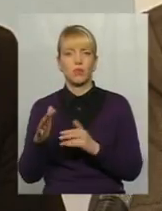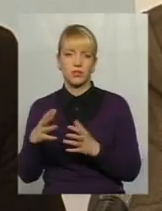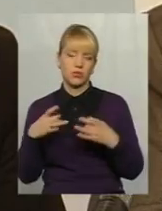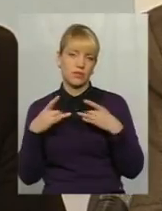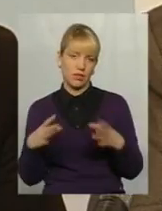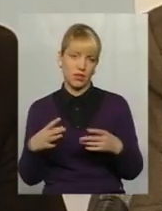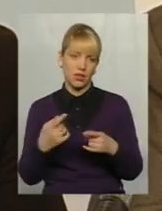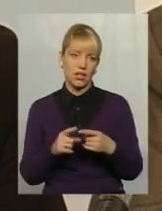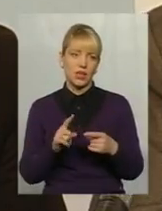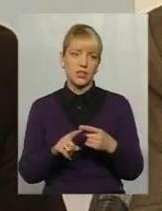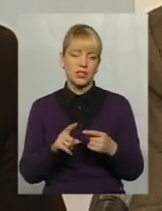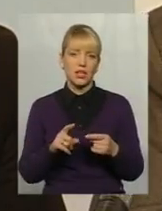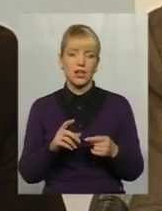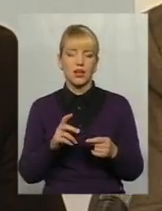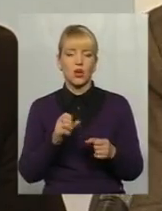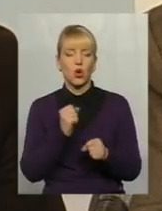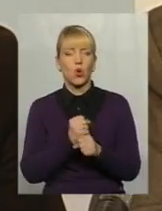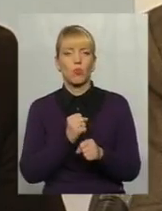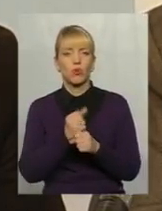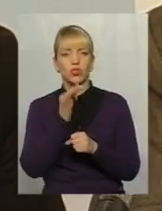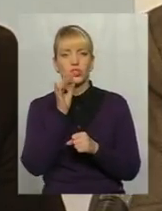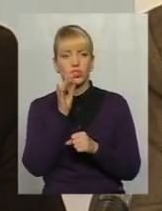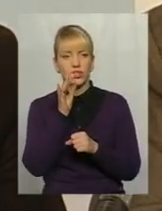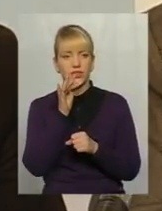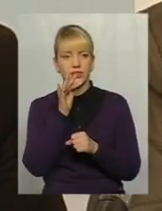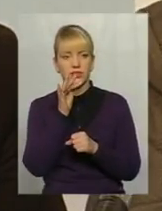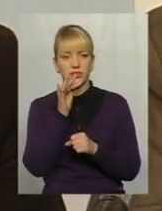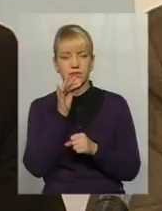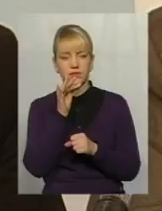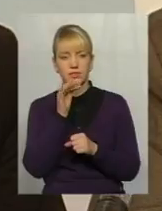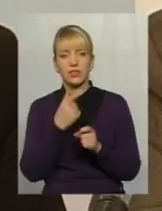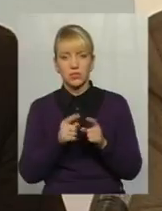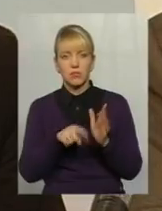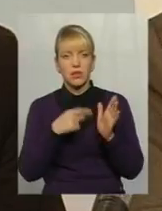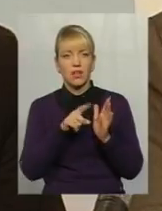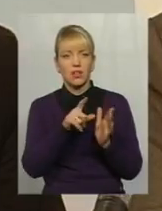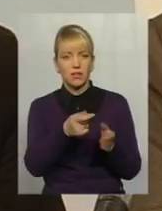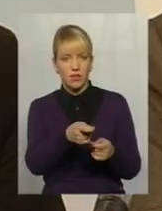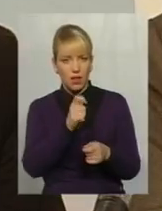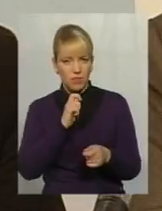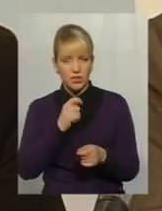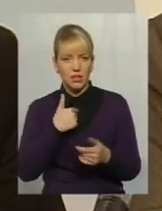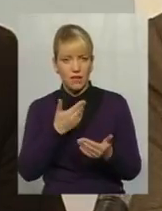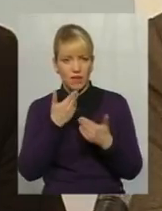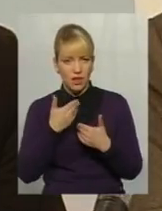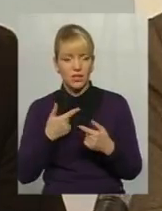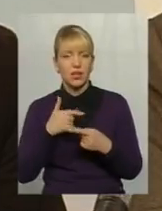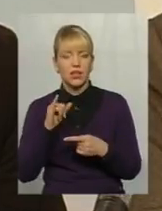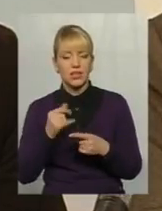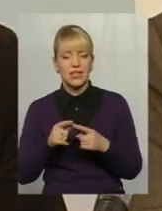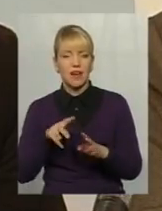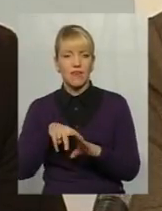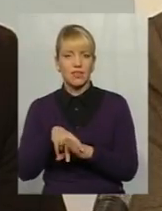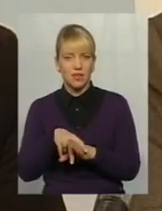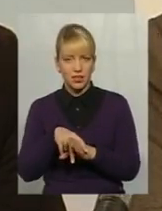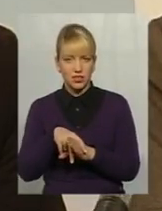перше, це фонд робочого часу, який, от ми, до речі, з цим запитанням, яке ви задавали. І саме це навантаження